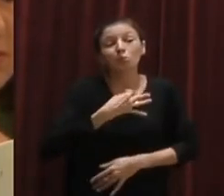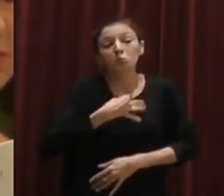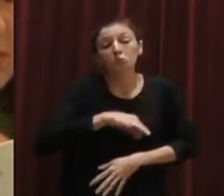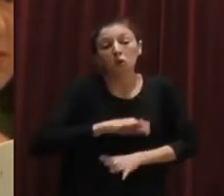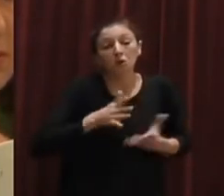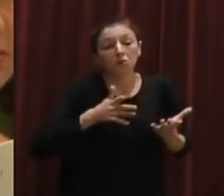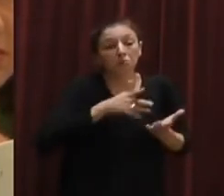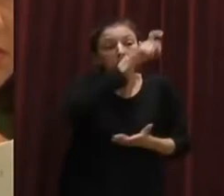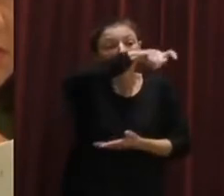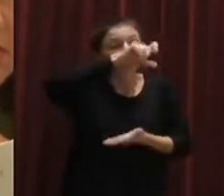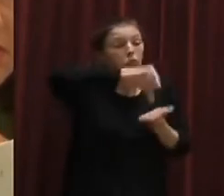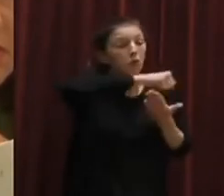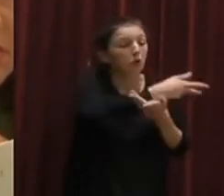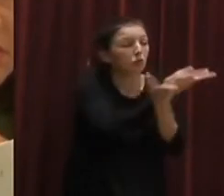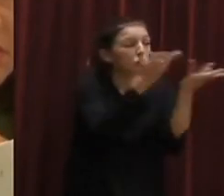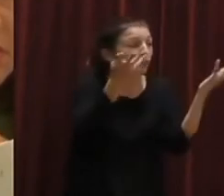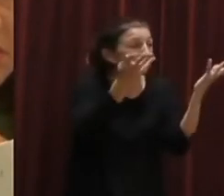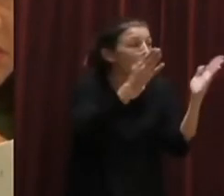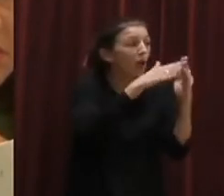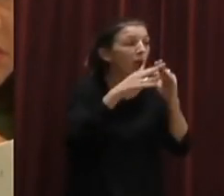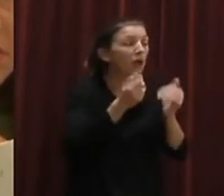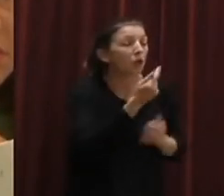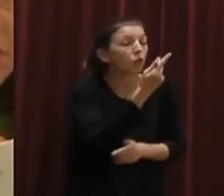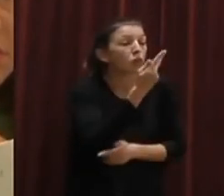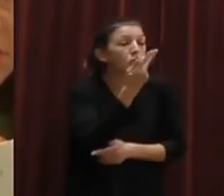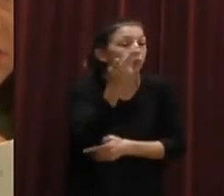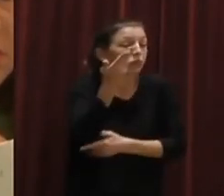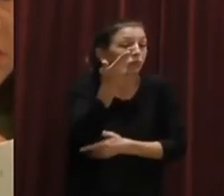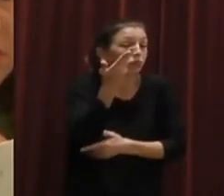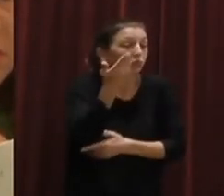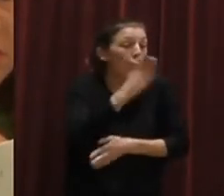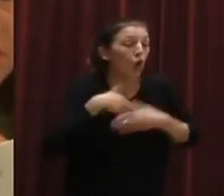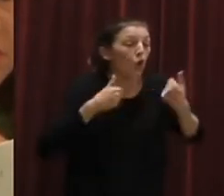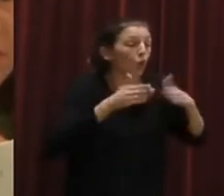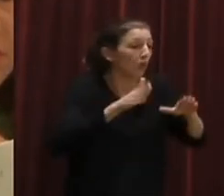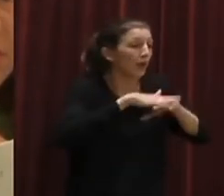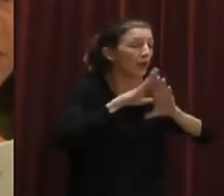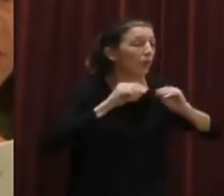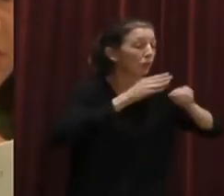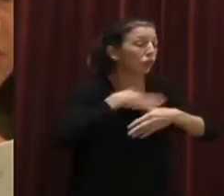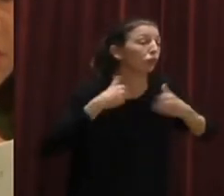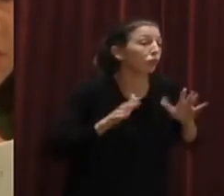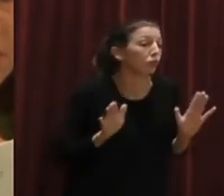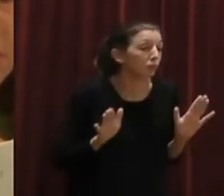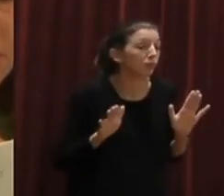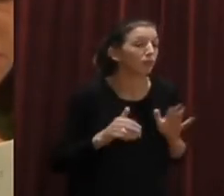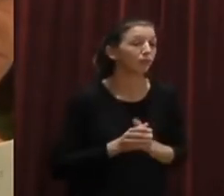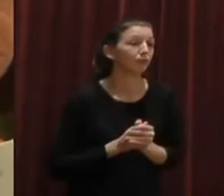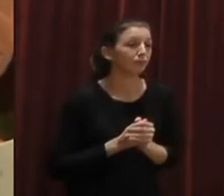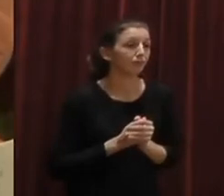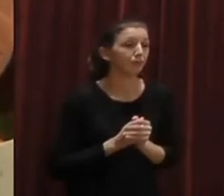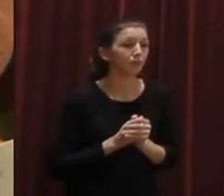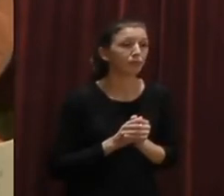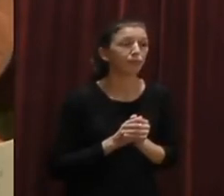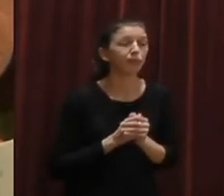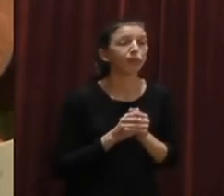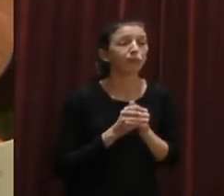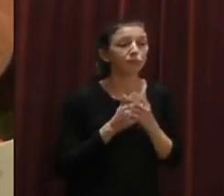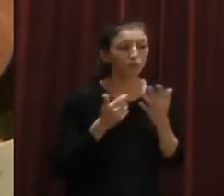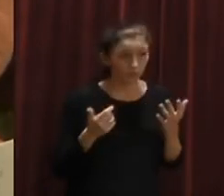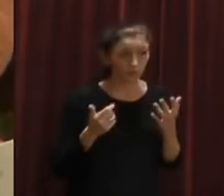que un ciutadà pot tenir, propietari d'aquests habitatges, per fer-ne s'ús que hi pertoqui. Que ha de sebre a aquest ciutadà, que